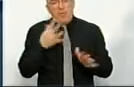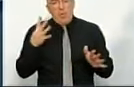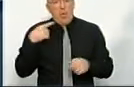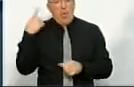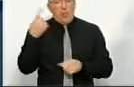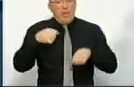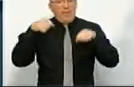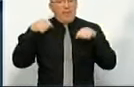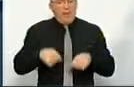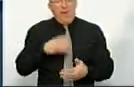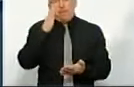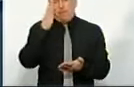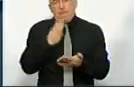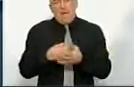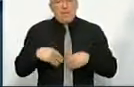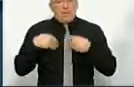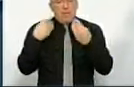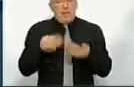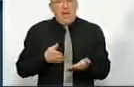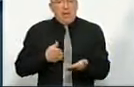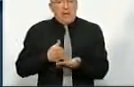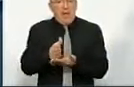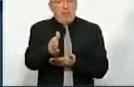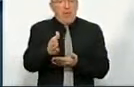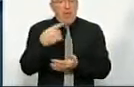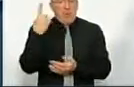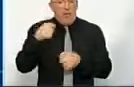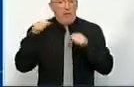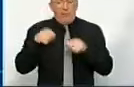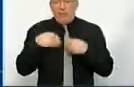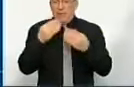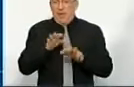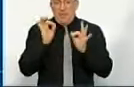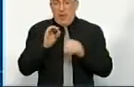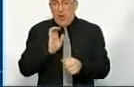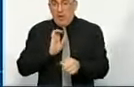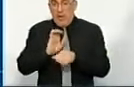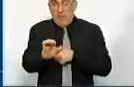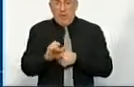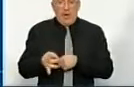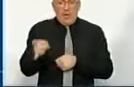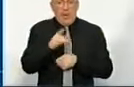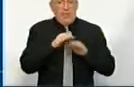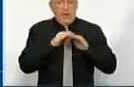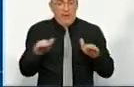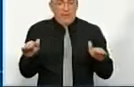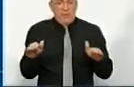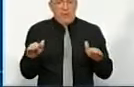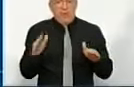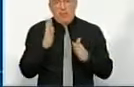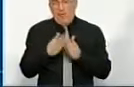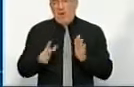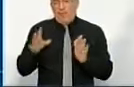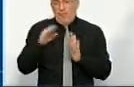обласна влада має дати направлення. Якщо обласна влада не дає правильне направлення районному рівню, то має